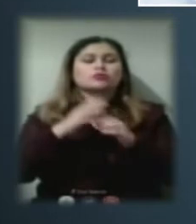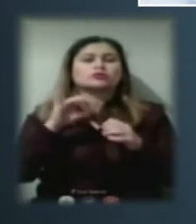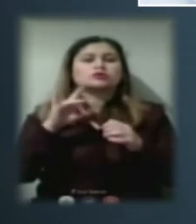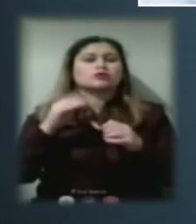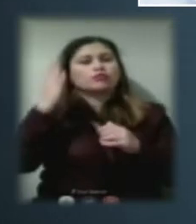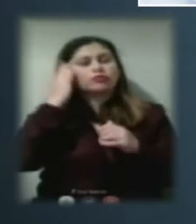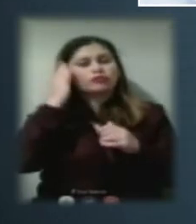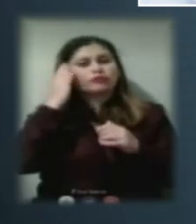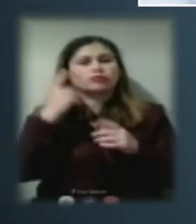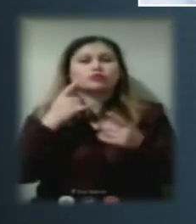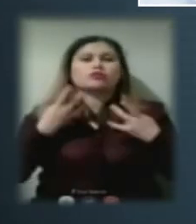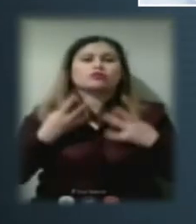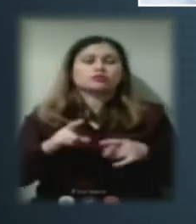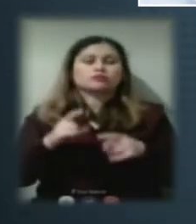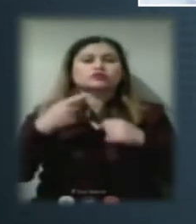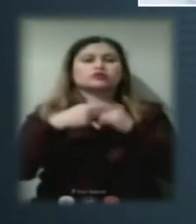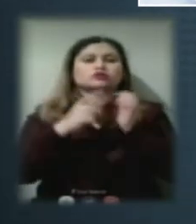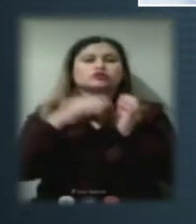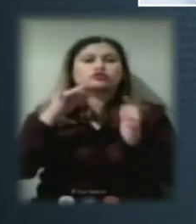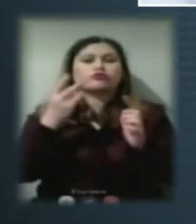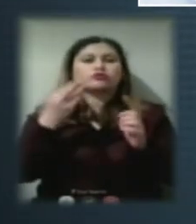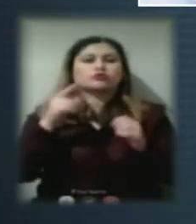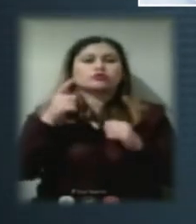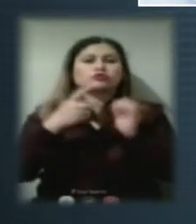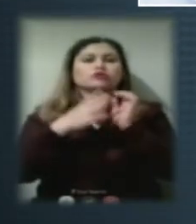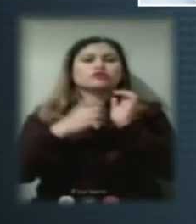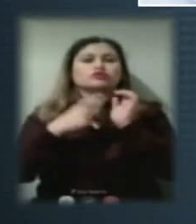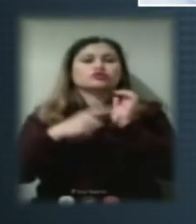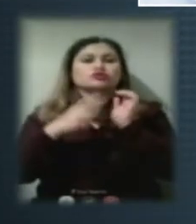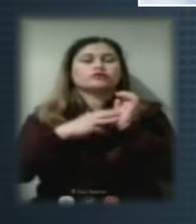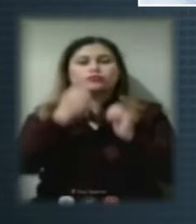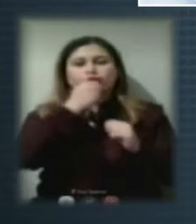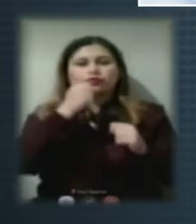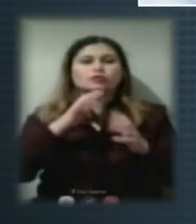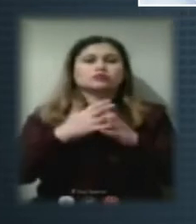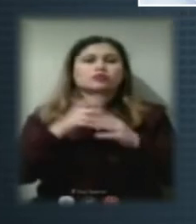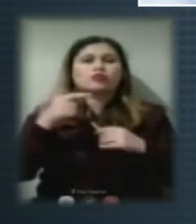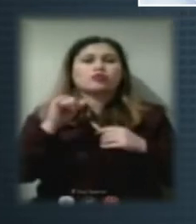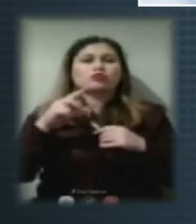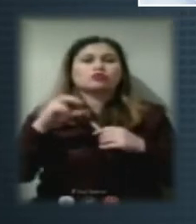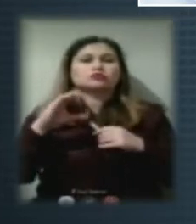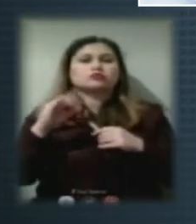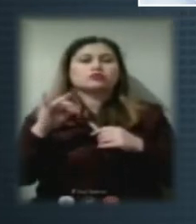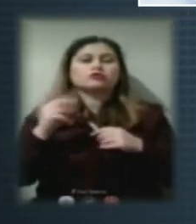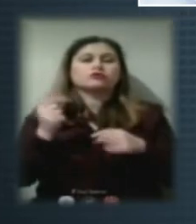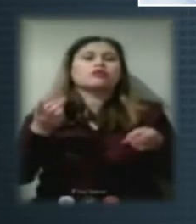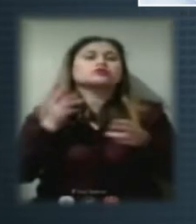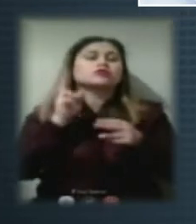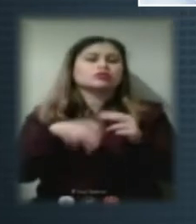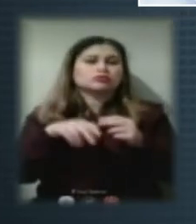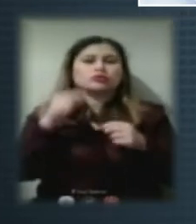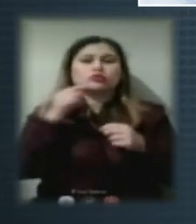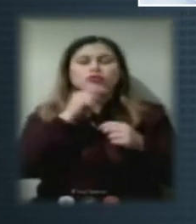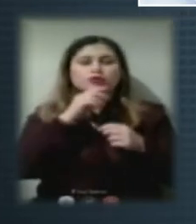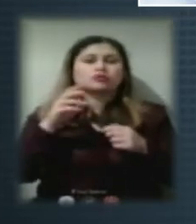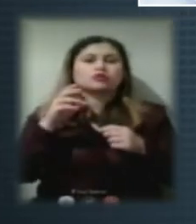Народився 16 жовтня 1968 року у селищі Горностаєвка. Закінчив економічний факультет Херсонського